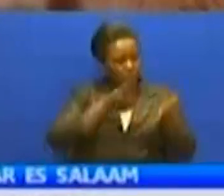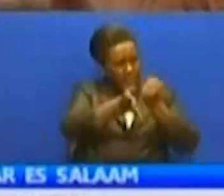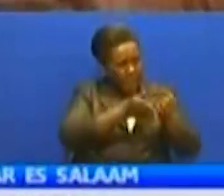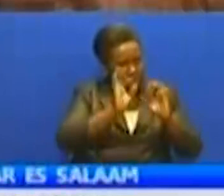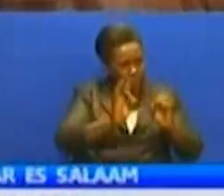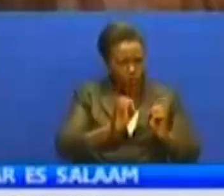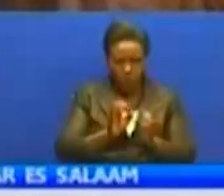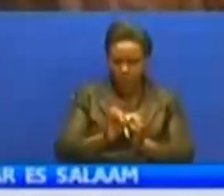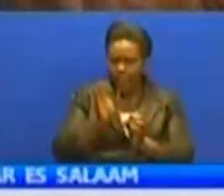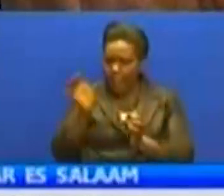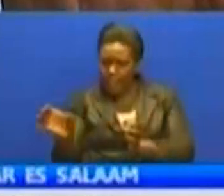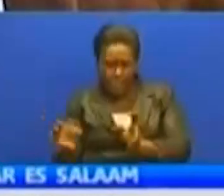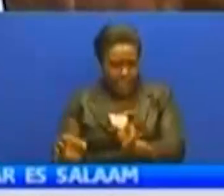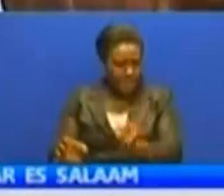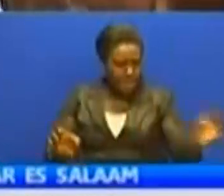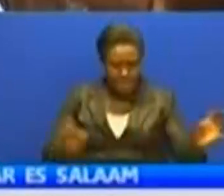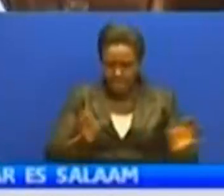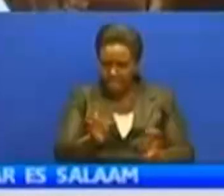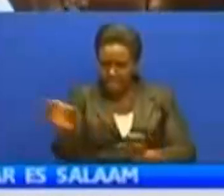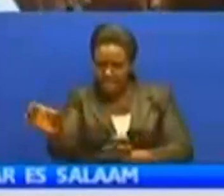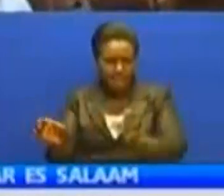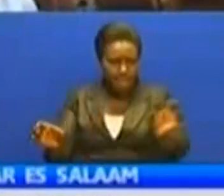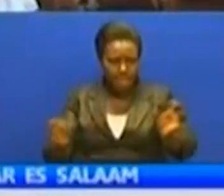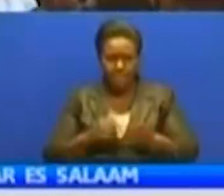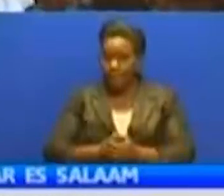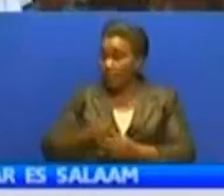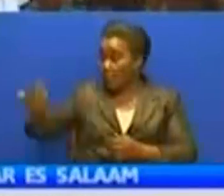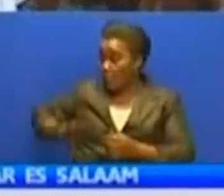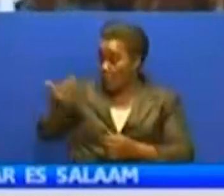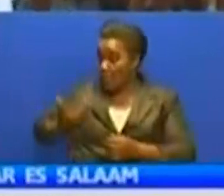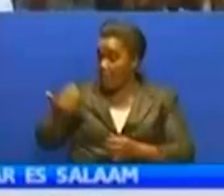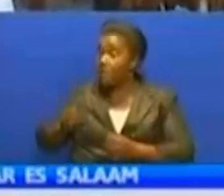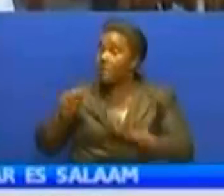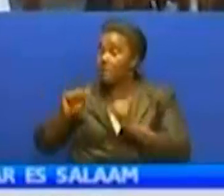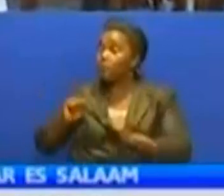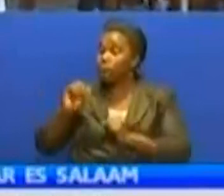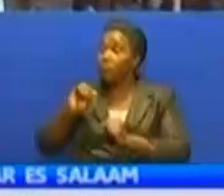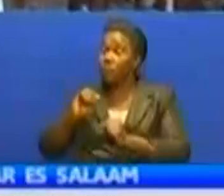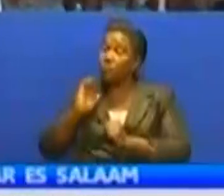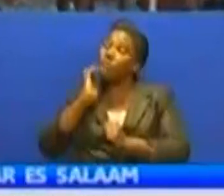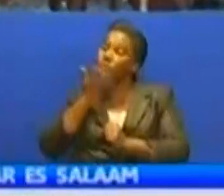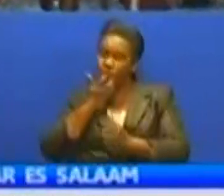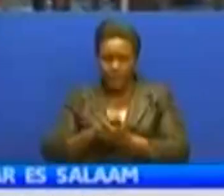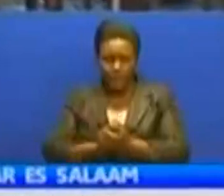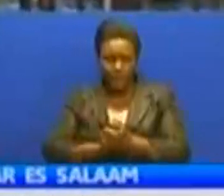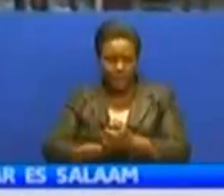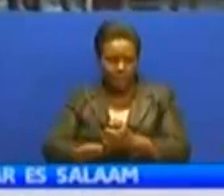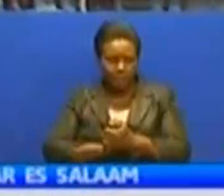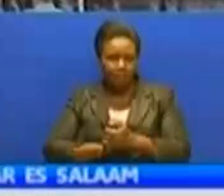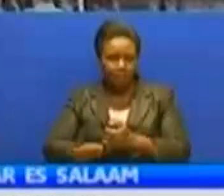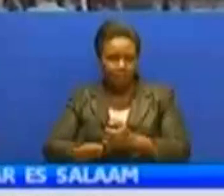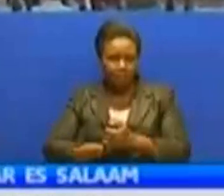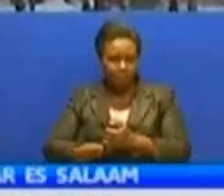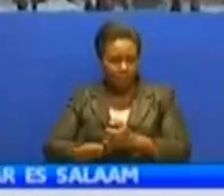Hizo mba changa, naepo hapa. Afisa mfawithi wa machinjio vingunguti, jihadhari mgeni, anelezeu the bitu wa nyama katika